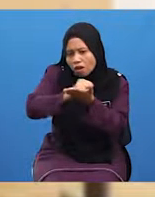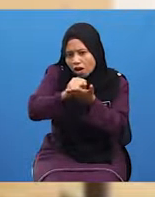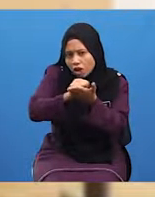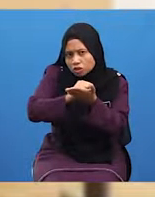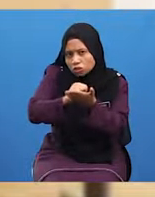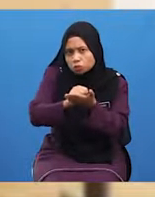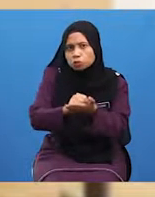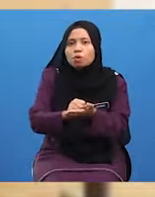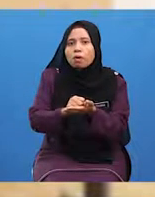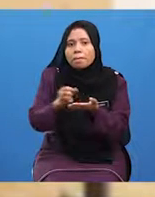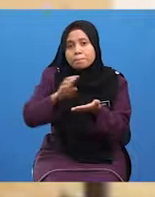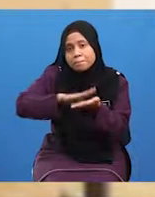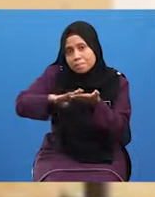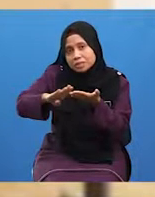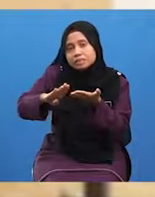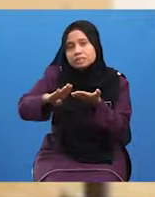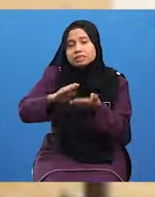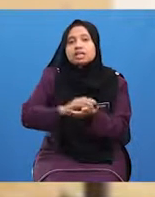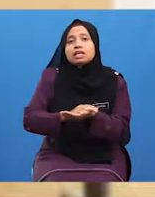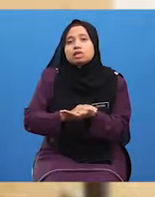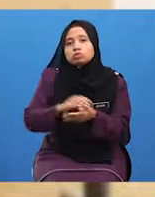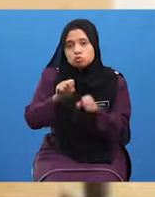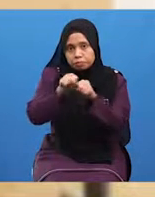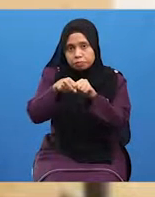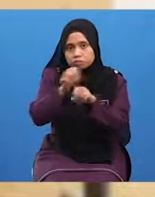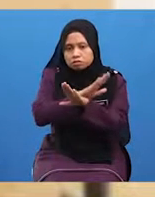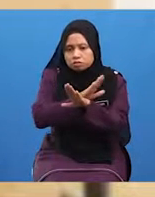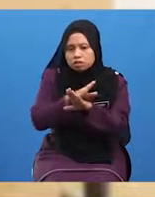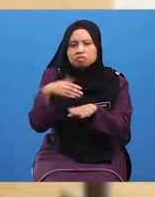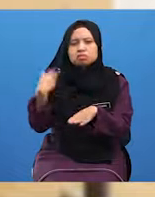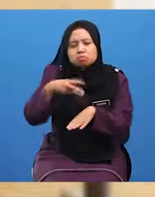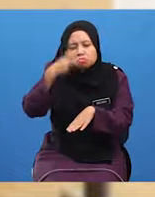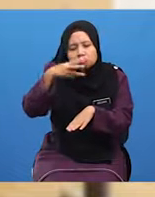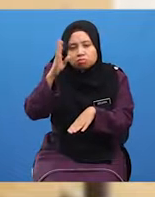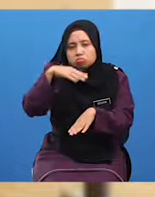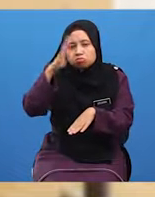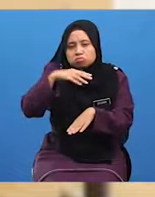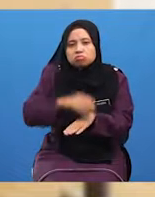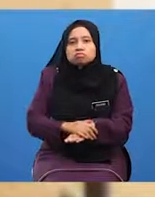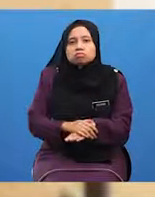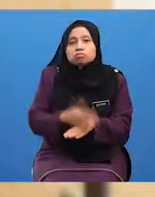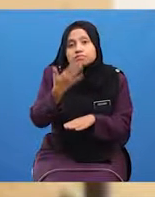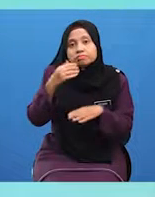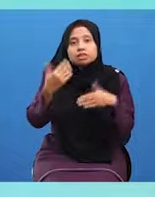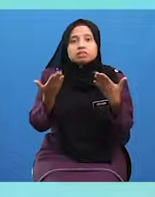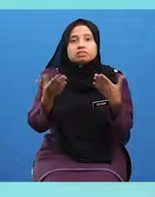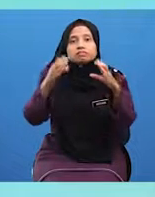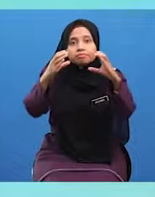Kubul dan dubur kita Supaya tak berbau busuk Macam mana caranya?